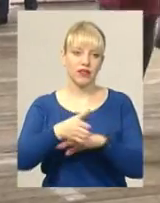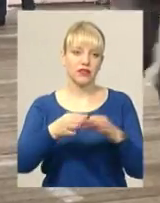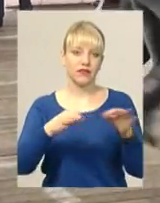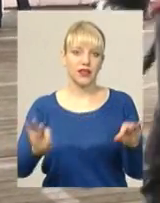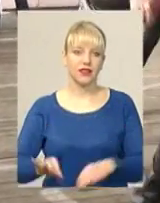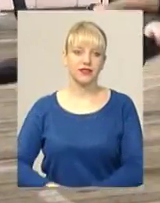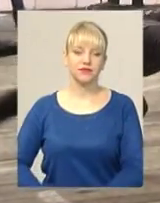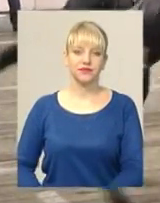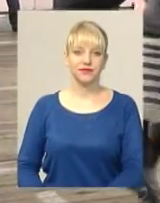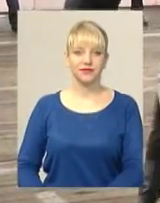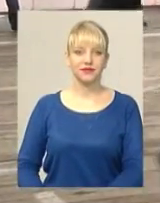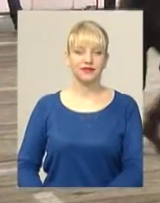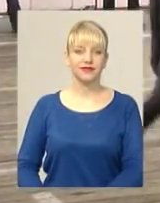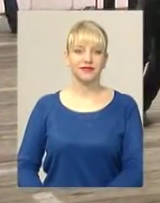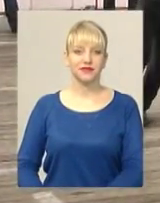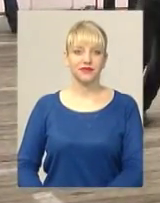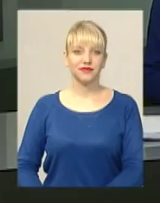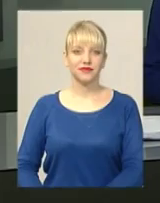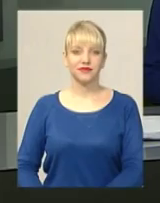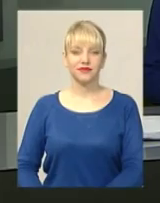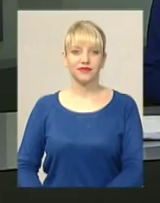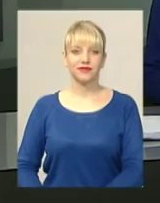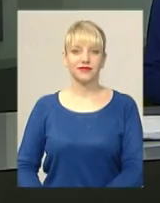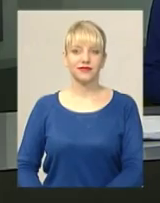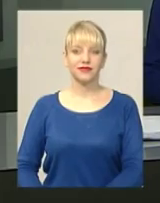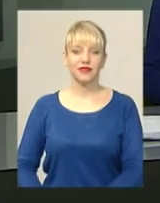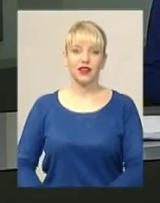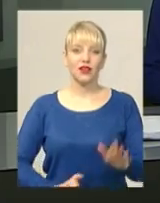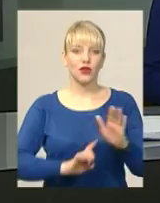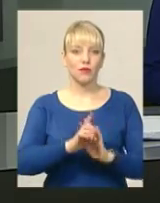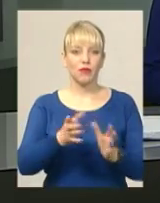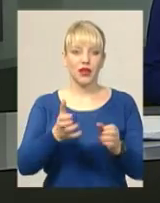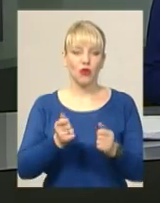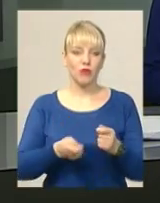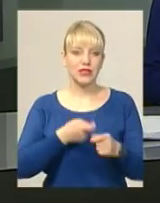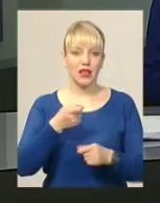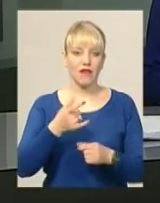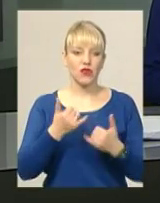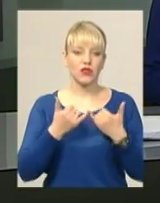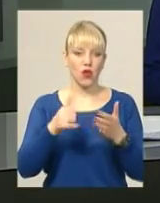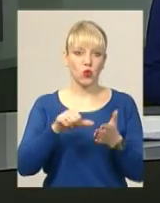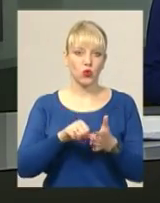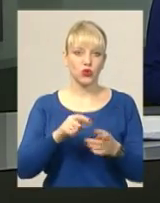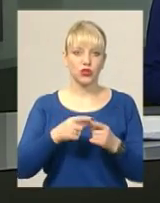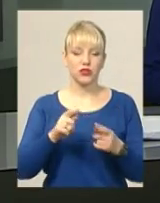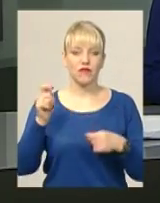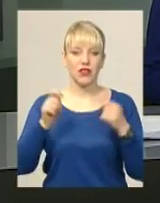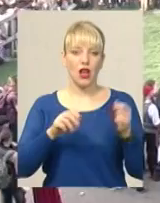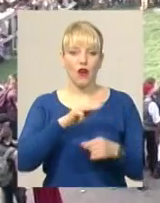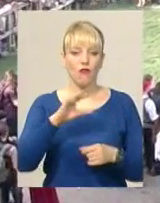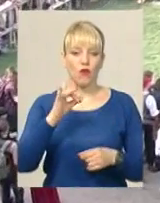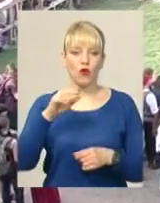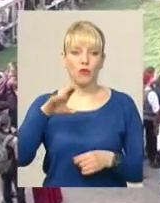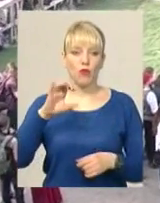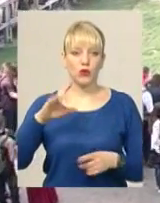Іван Мовчан. Новини. Поділля. Центр. Розпочався прийом заявок для участі у фестивалі «Форпост», повідомили в